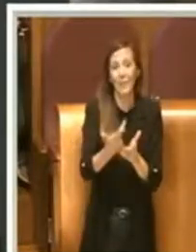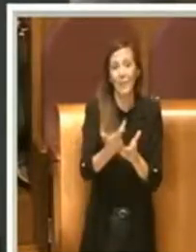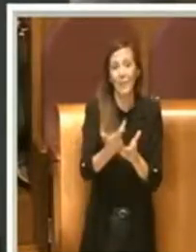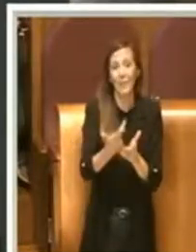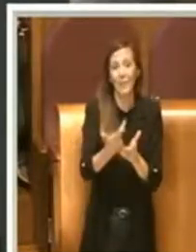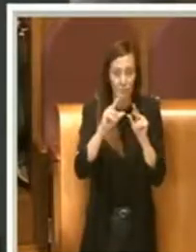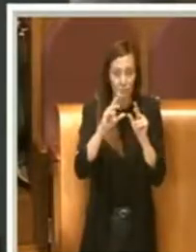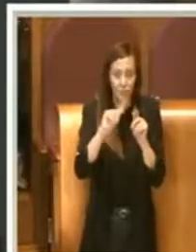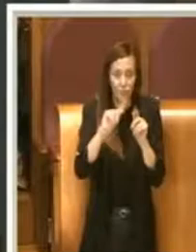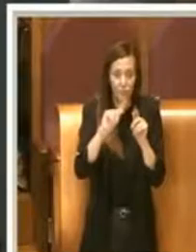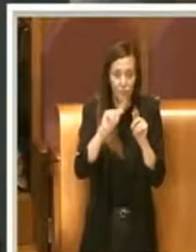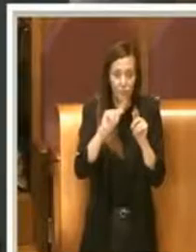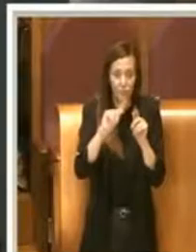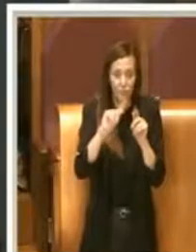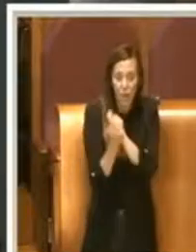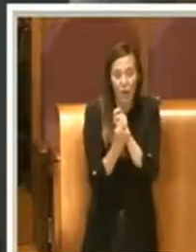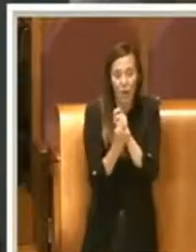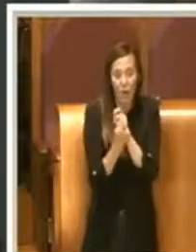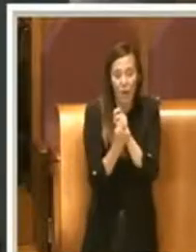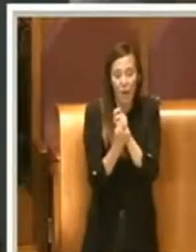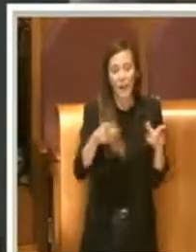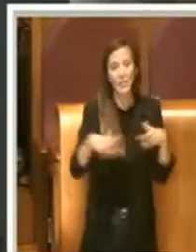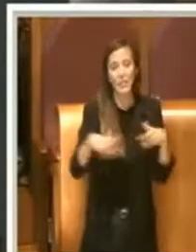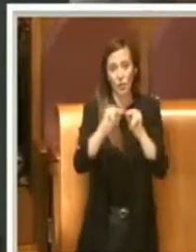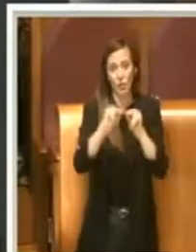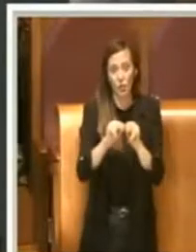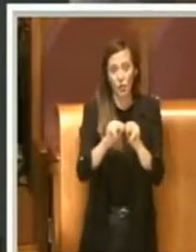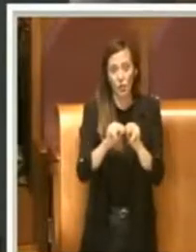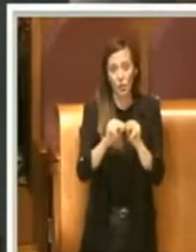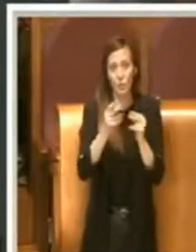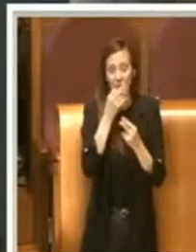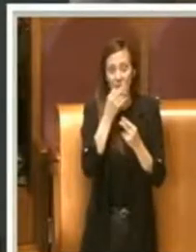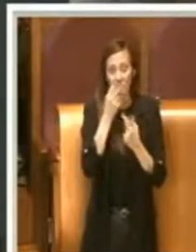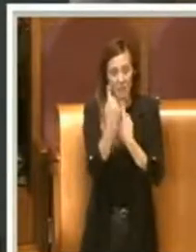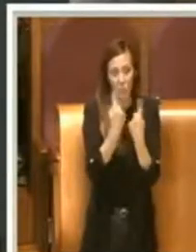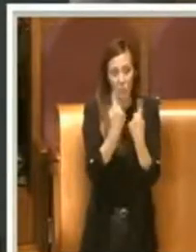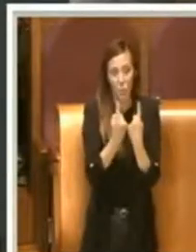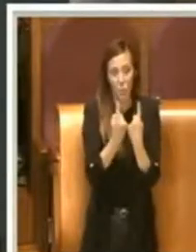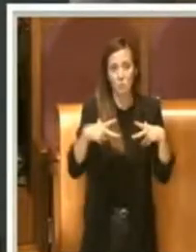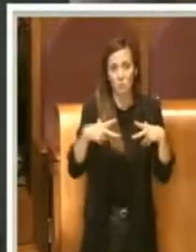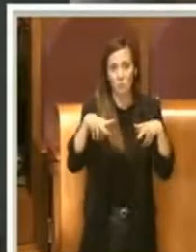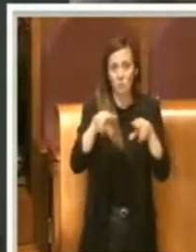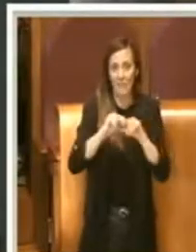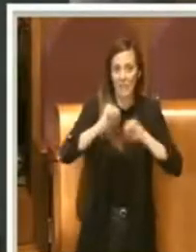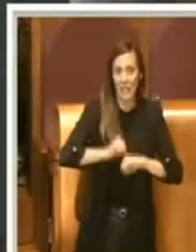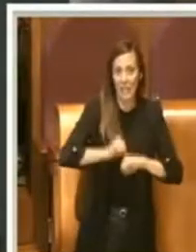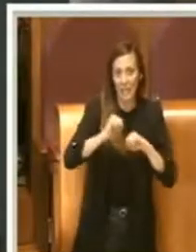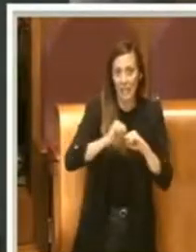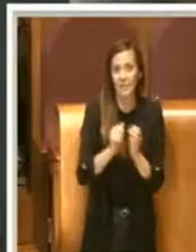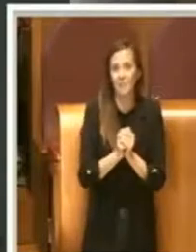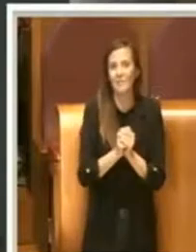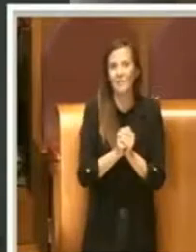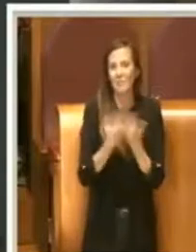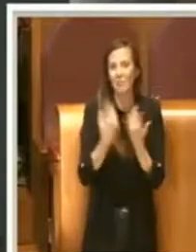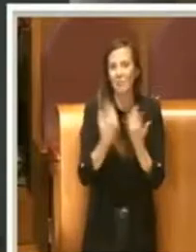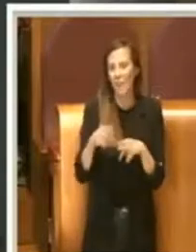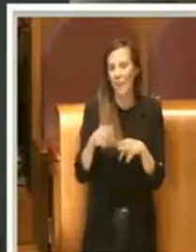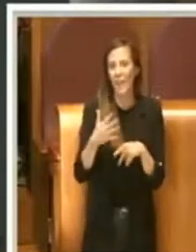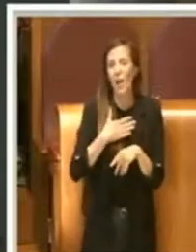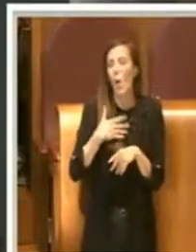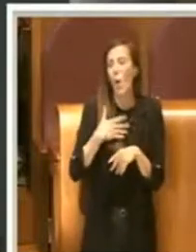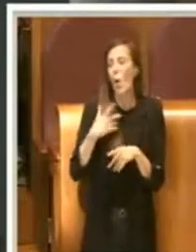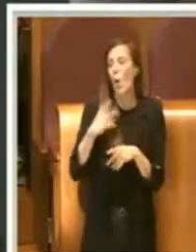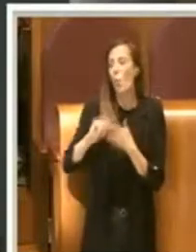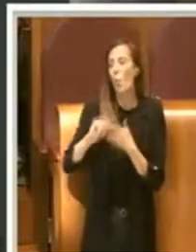Però, vede, Presidente, quello che mi ha fatto più riflettere su questo emendamento non è un mio conflitto personale con gli